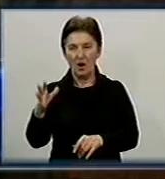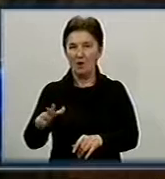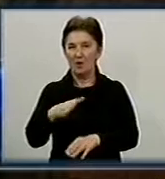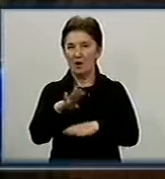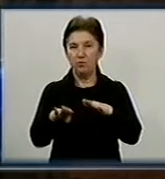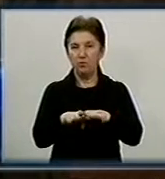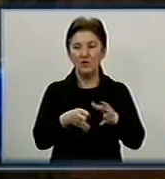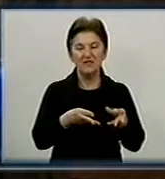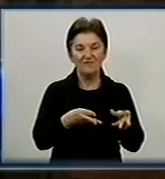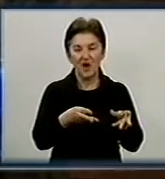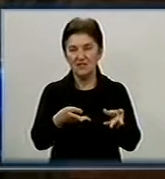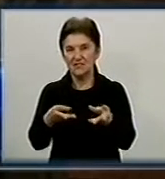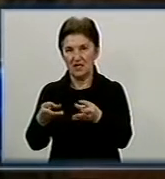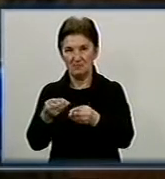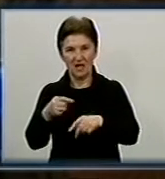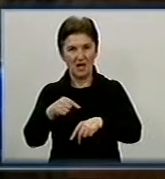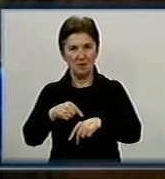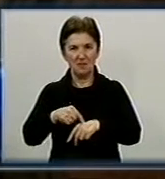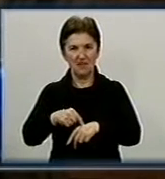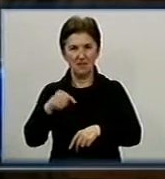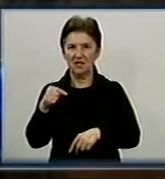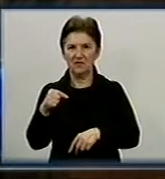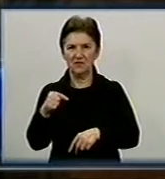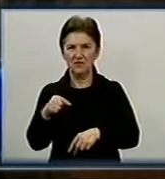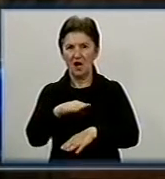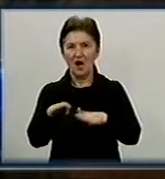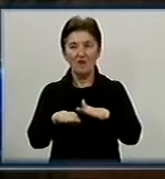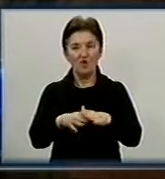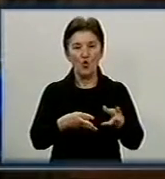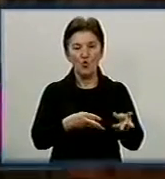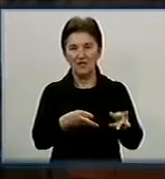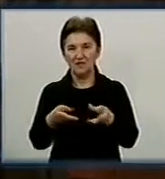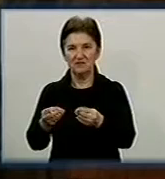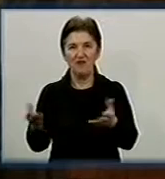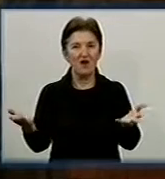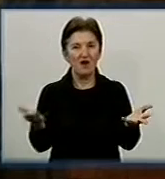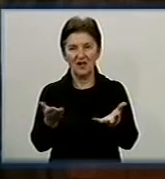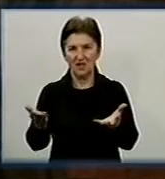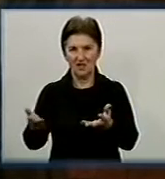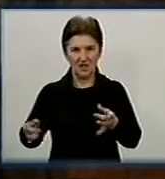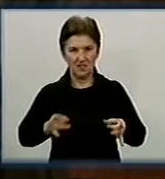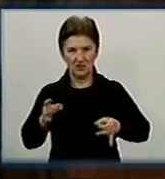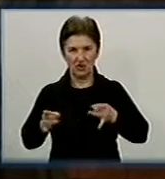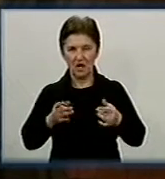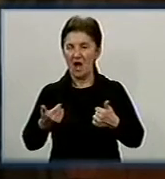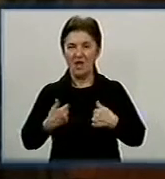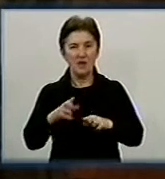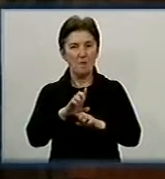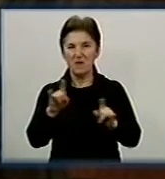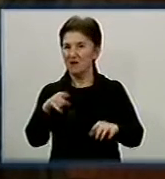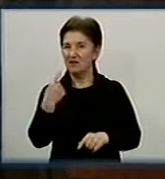воздействием эмоциональности, воздействием каких-то раздражительных. Я бы не говорила